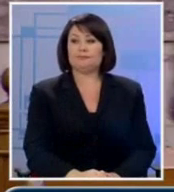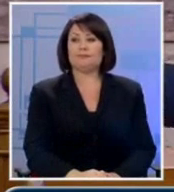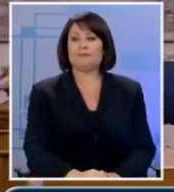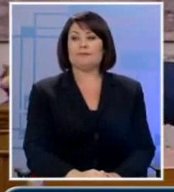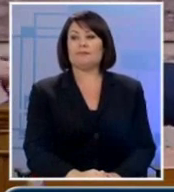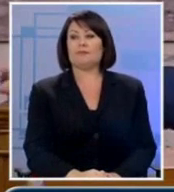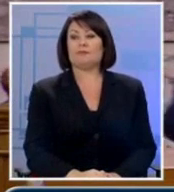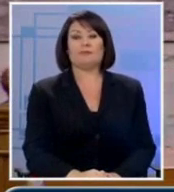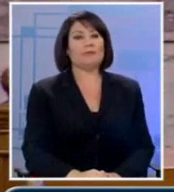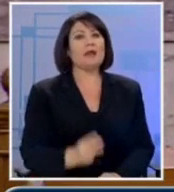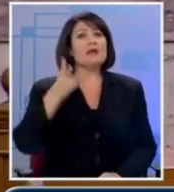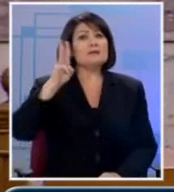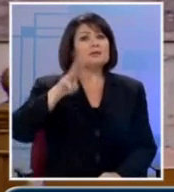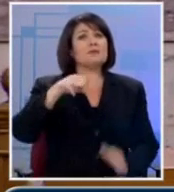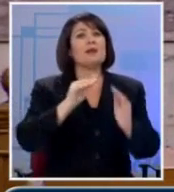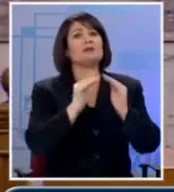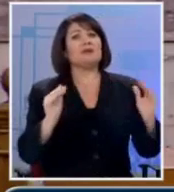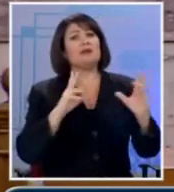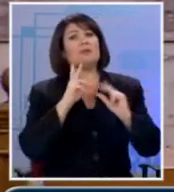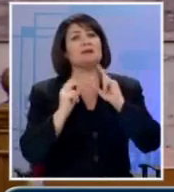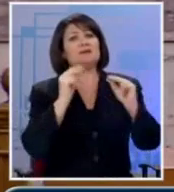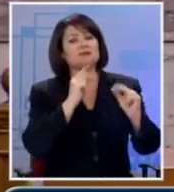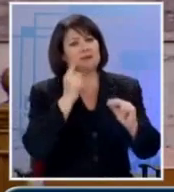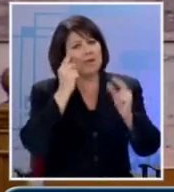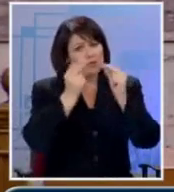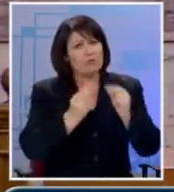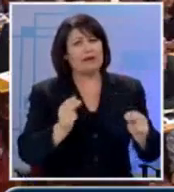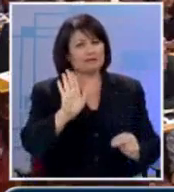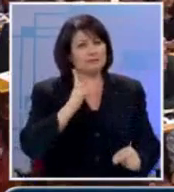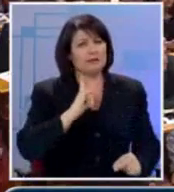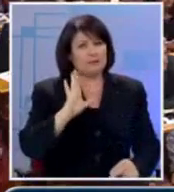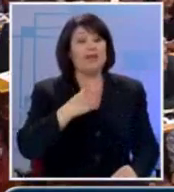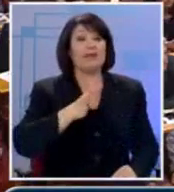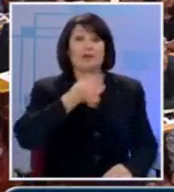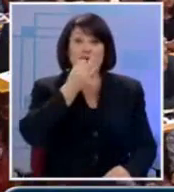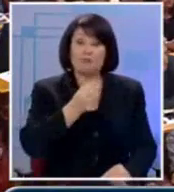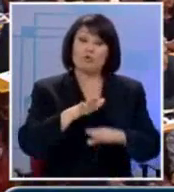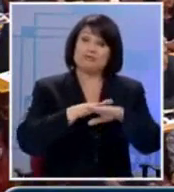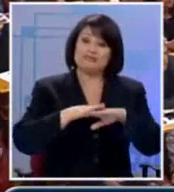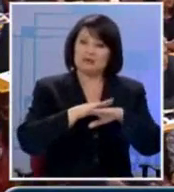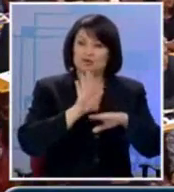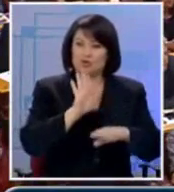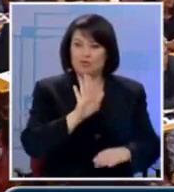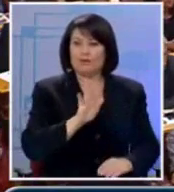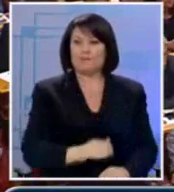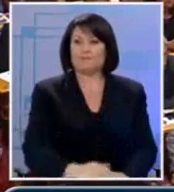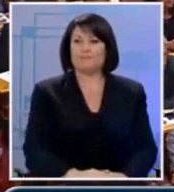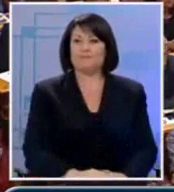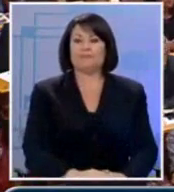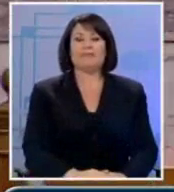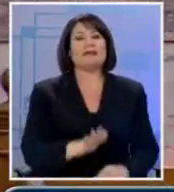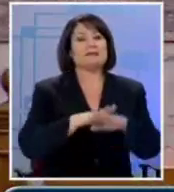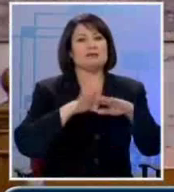Έχουμε συνεδριάσει τώρα τρεις μέρες με ηρεμία. Λοιπόν, θα βρούμε τη λύση. Απλώς θέλω να σας πω, με συγχωρείτε. Άλλαξε το επίπεδο. Με συγχωρείτε, ένα λεπτό.